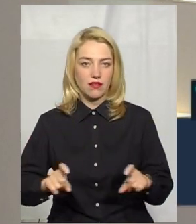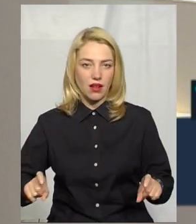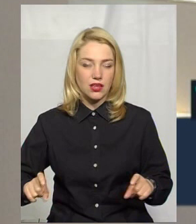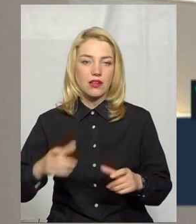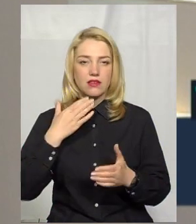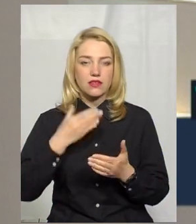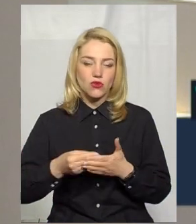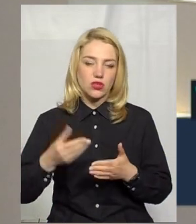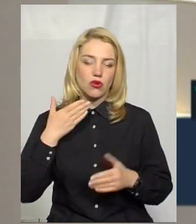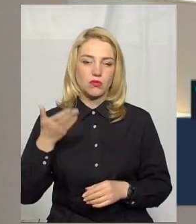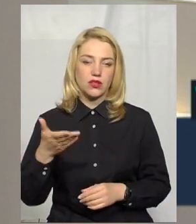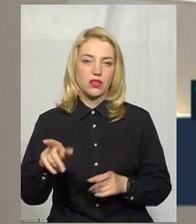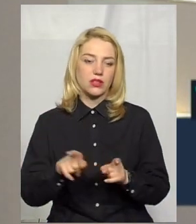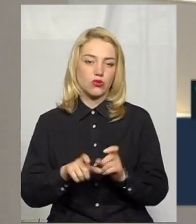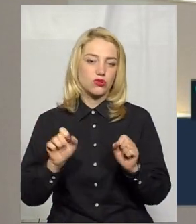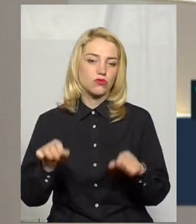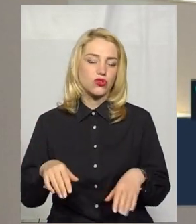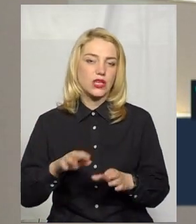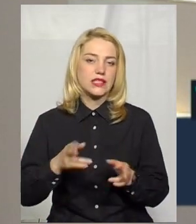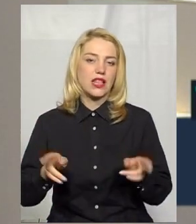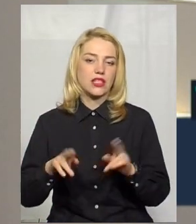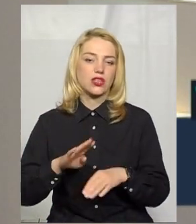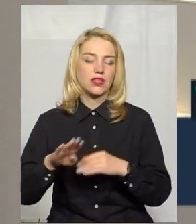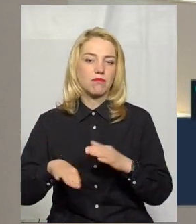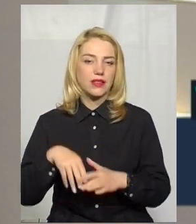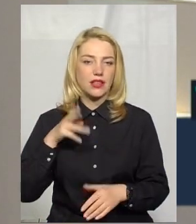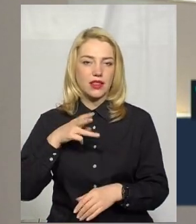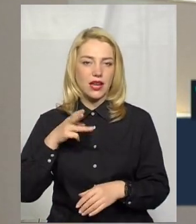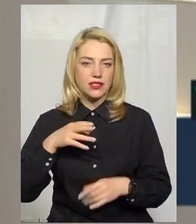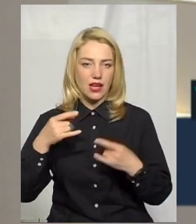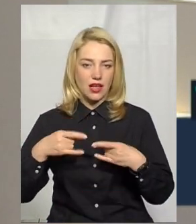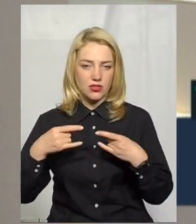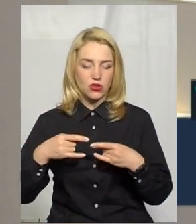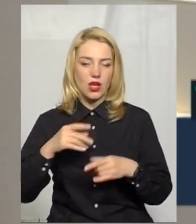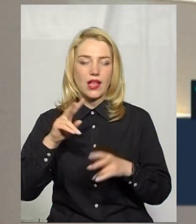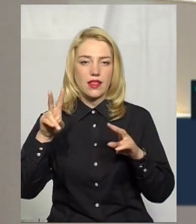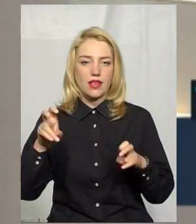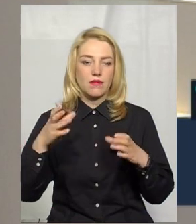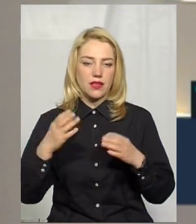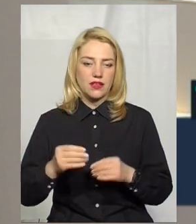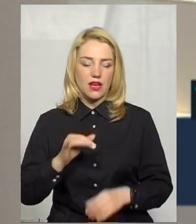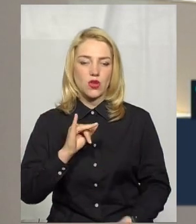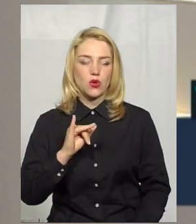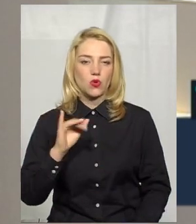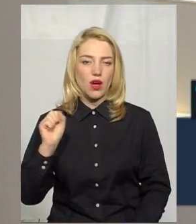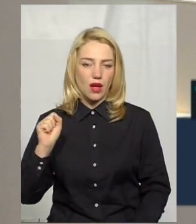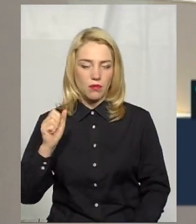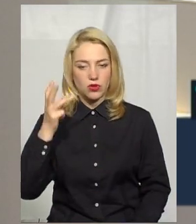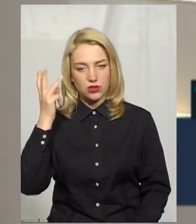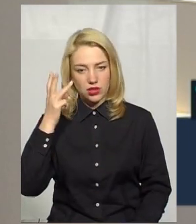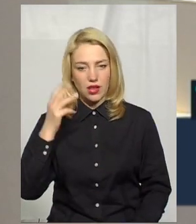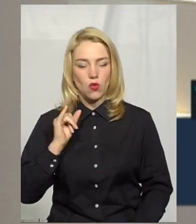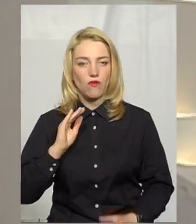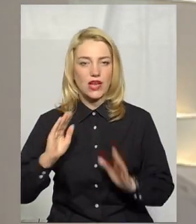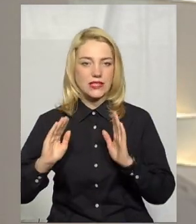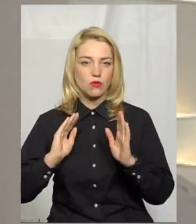коментарі можна також залишати під трансляцією теми дня на сторінці ЮА Поділля у Фейсбук.